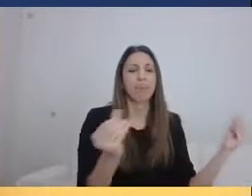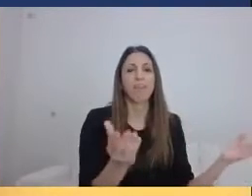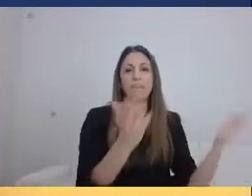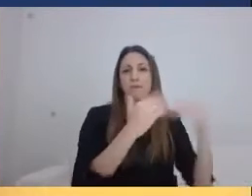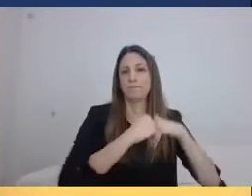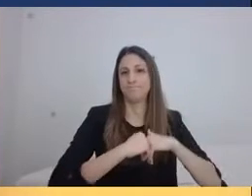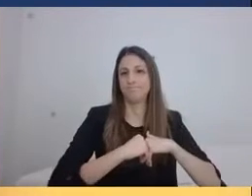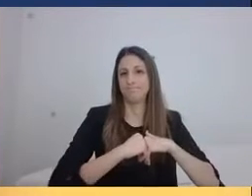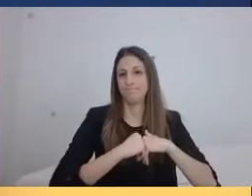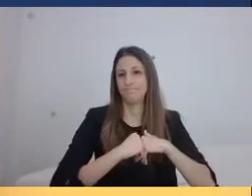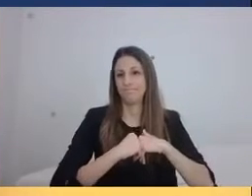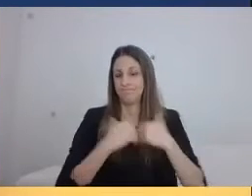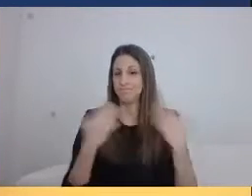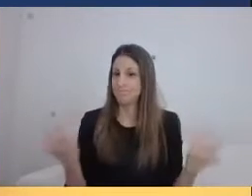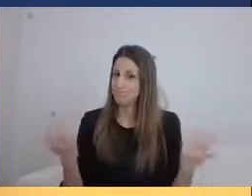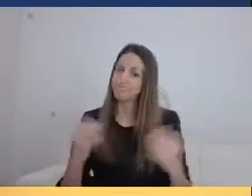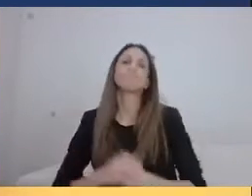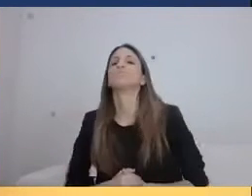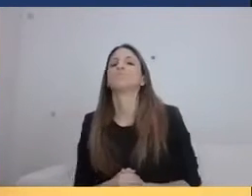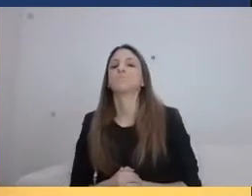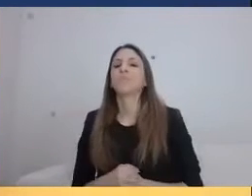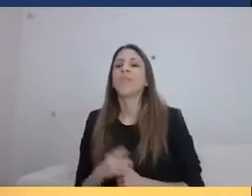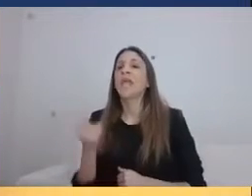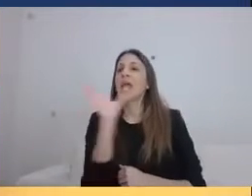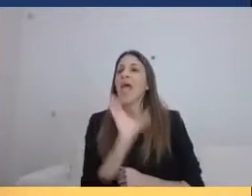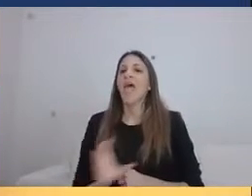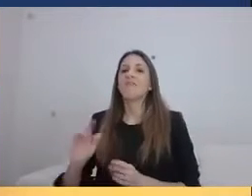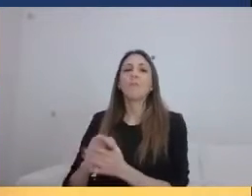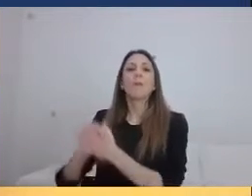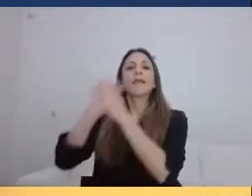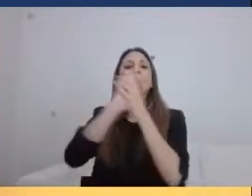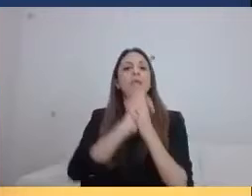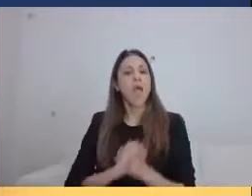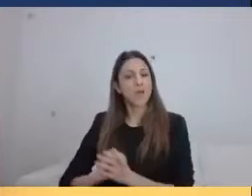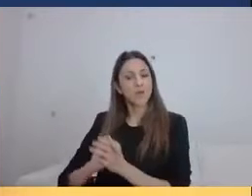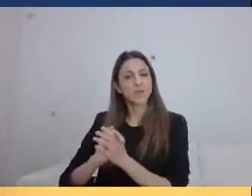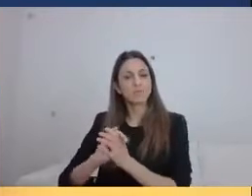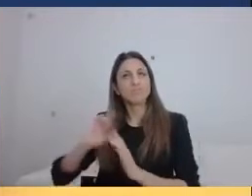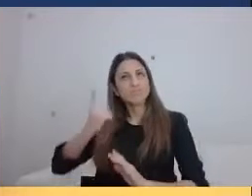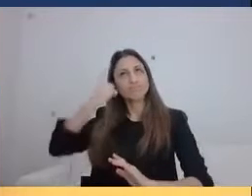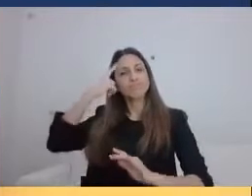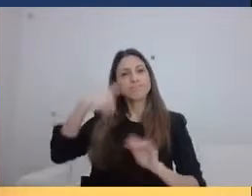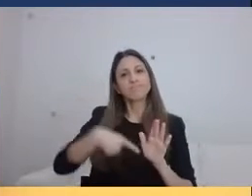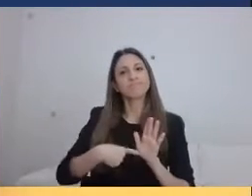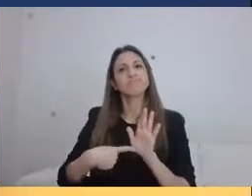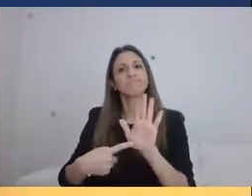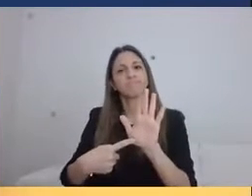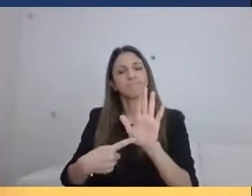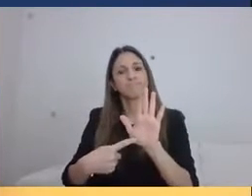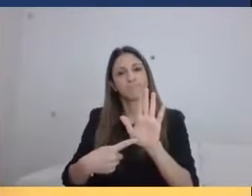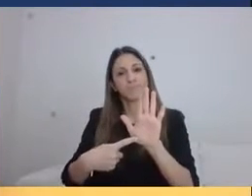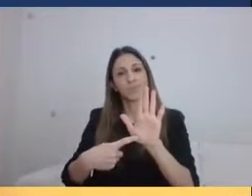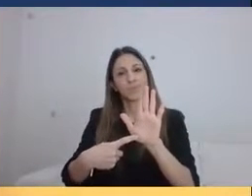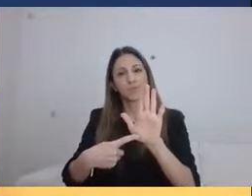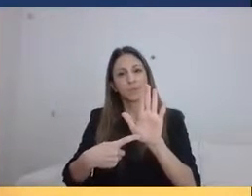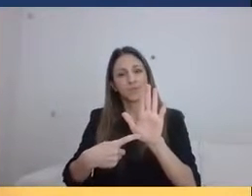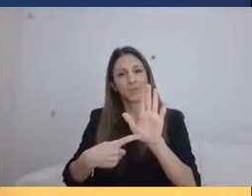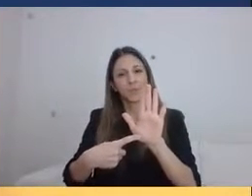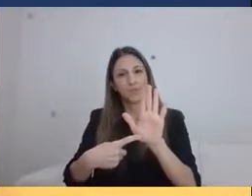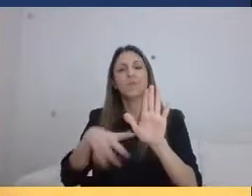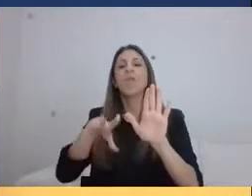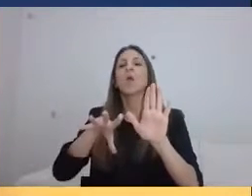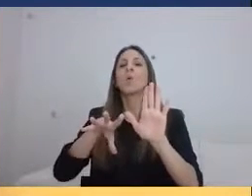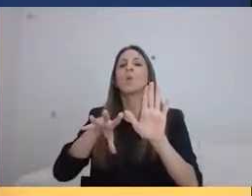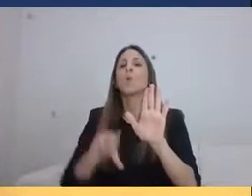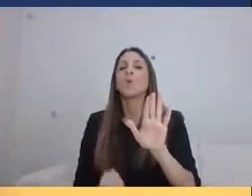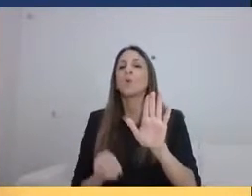ενωσιακή πρωτοβουλία για τον περιβαλλοντικό